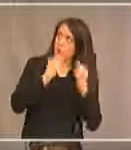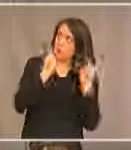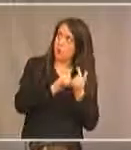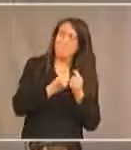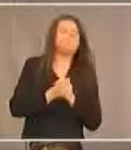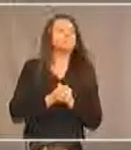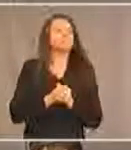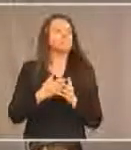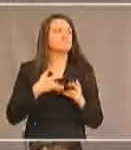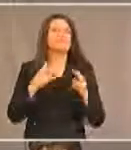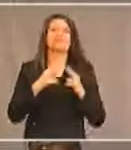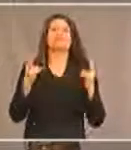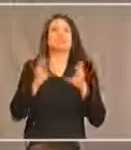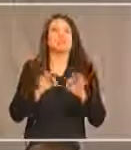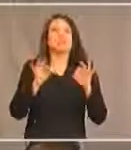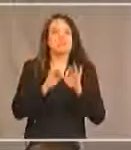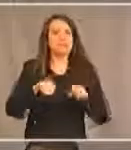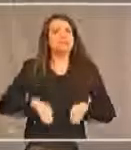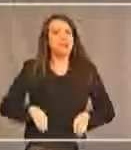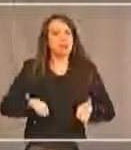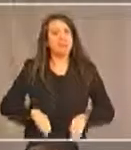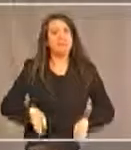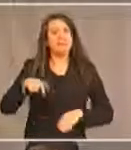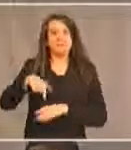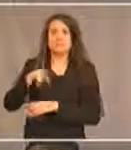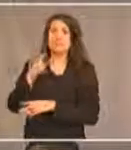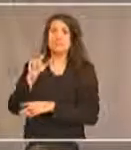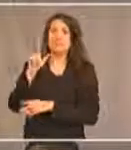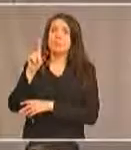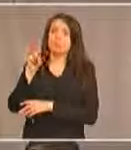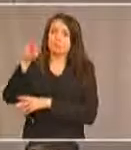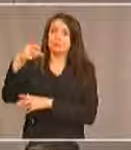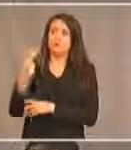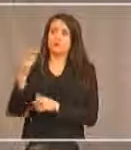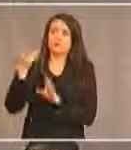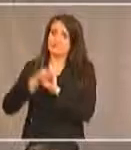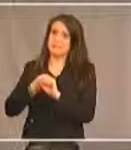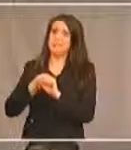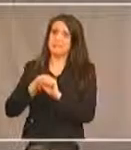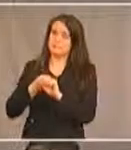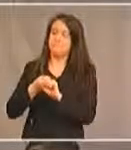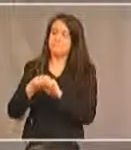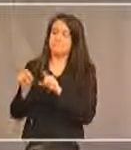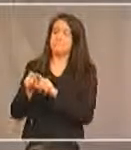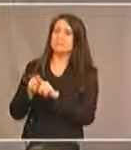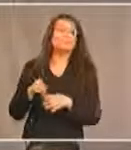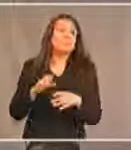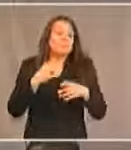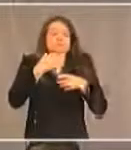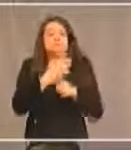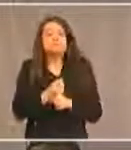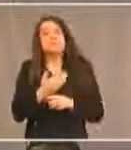Il serait très important que la ministre Qualtrough fasse partie de ces consultations. Pour conclure, je voudrais vous remercier